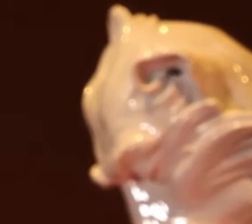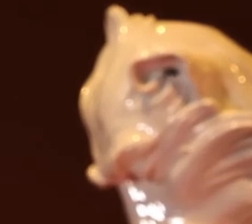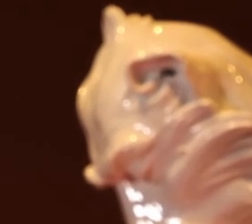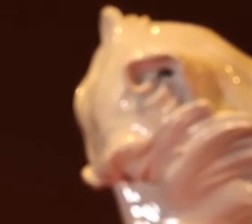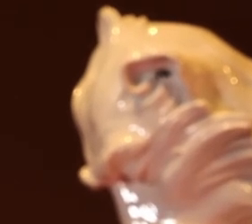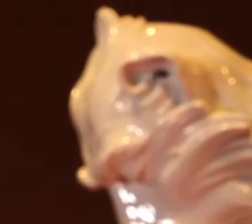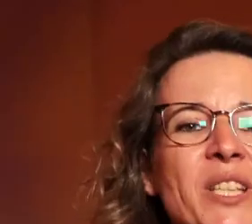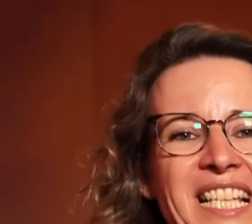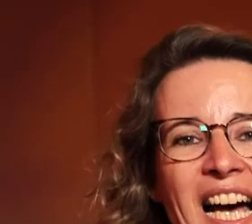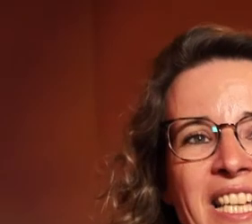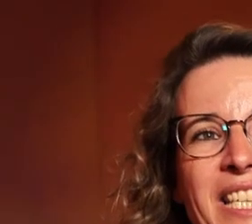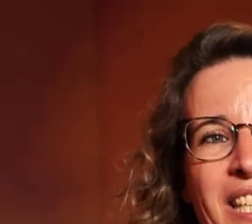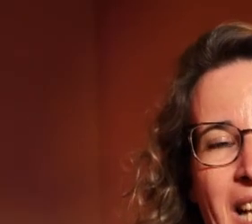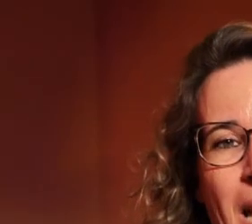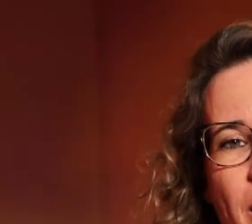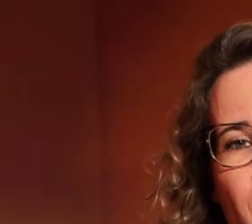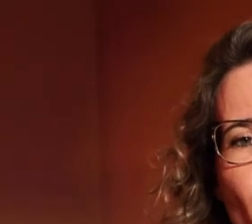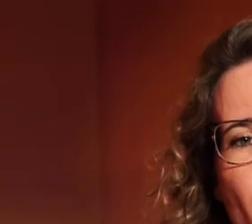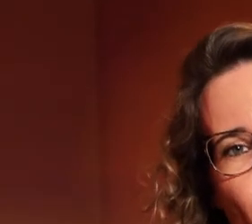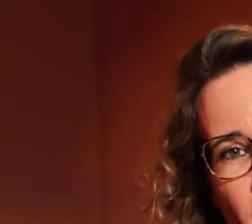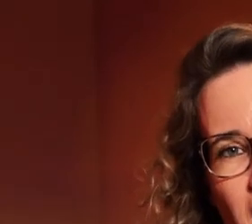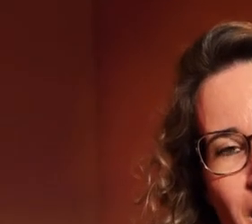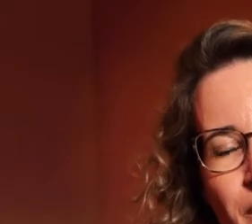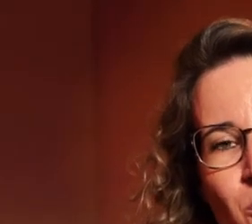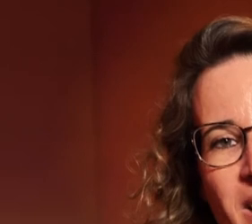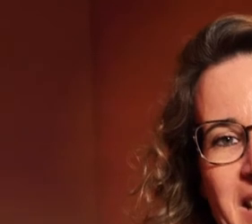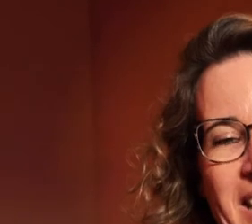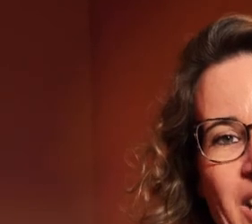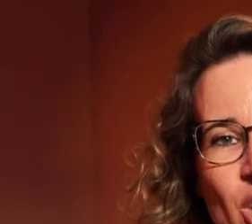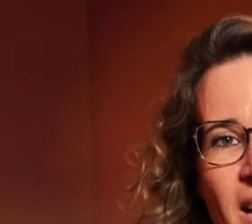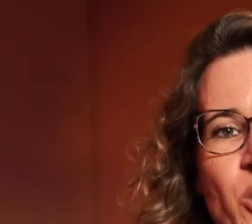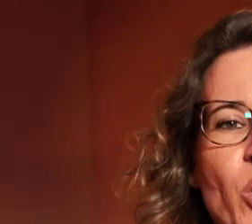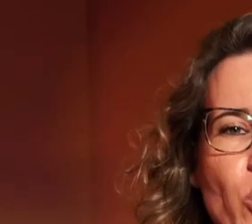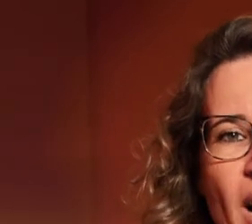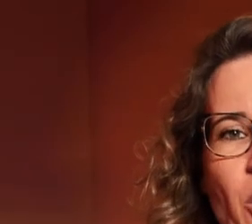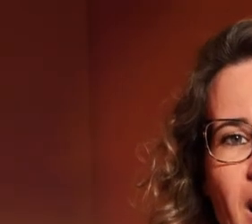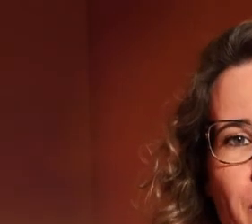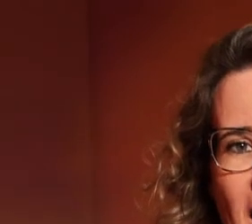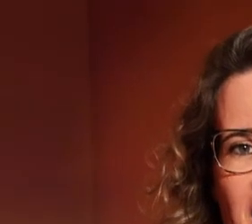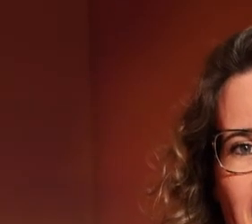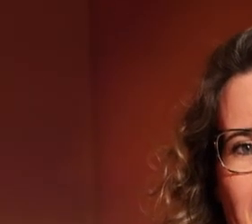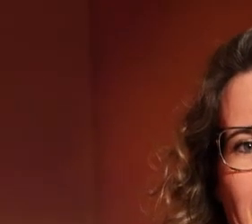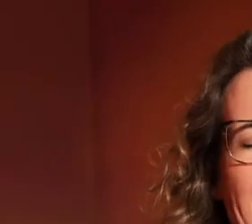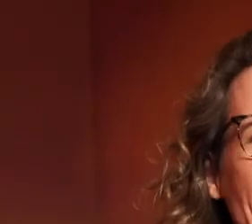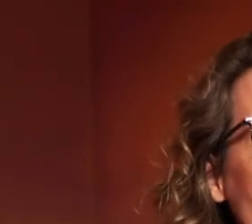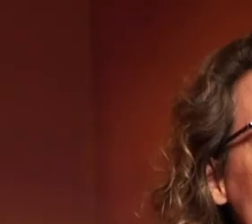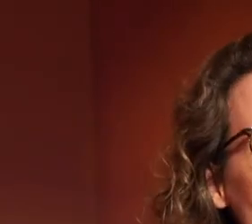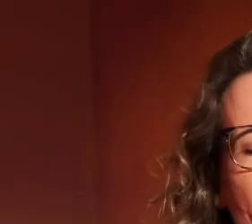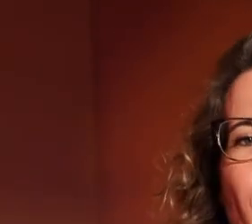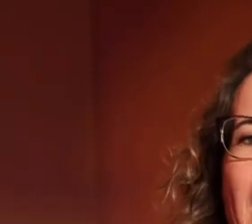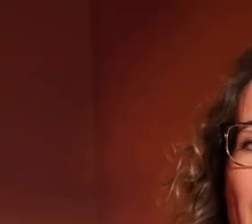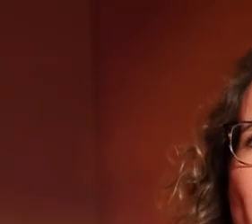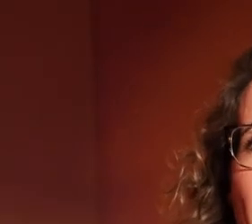Auswahl von Porzellantieren. Lebensgroße Porzellanfiguren sind hier entstanden durch Johann Joachim Kendler, der